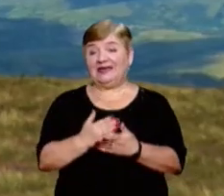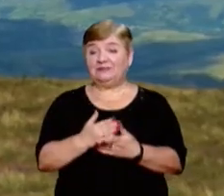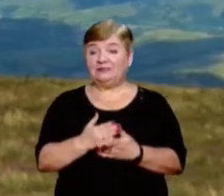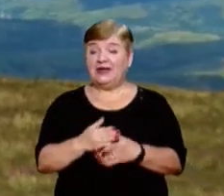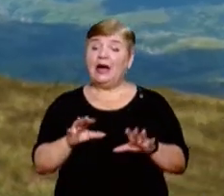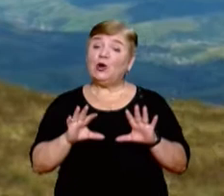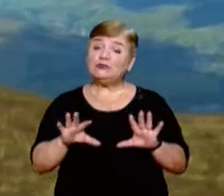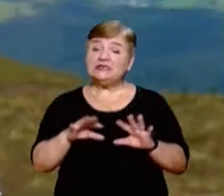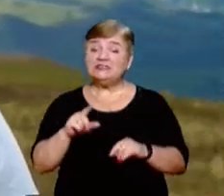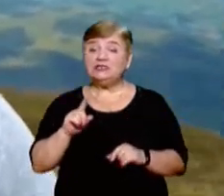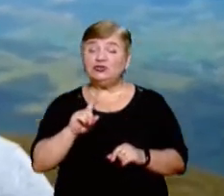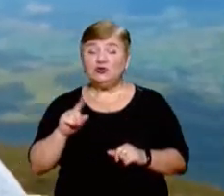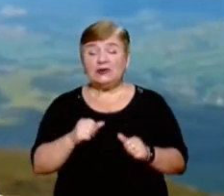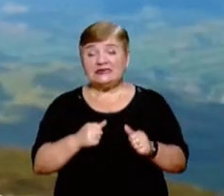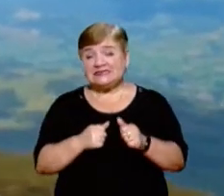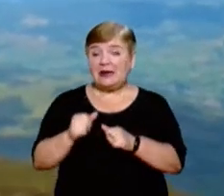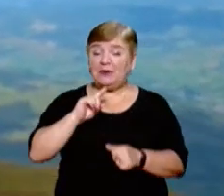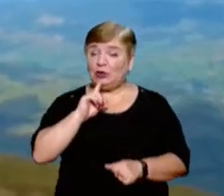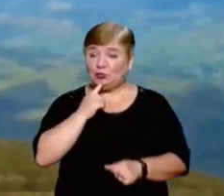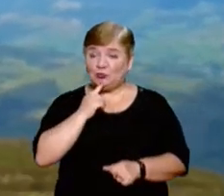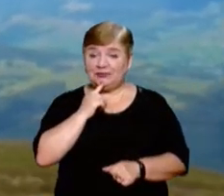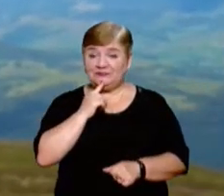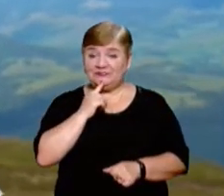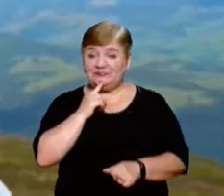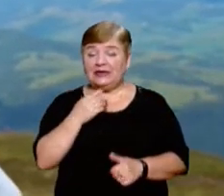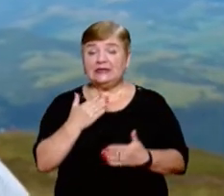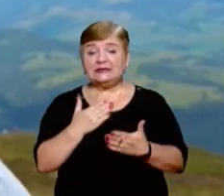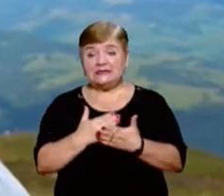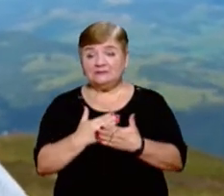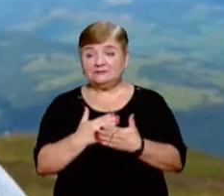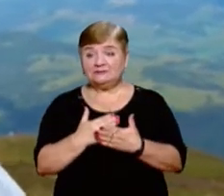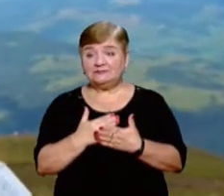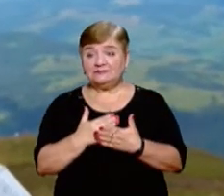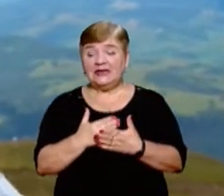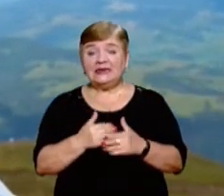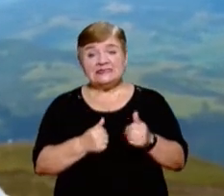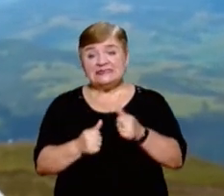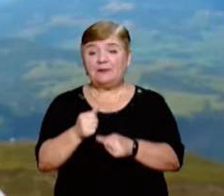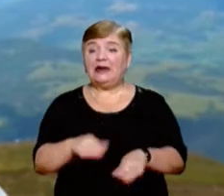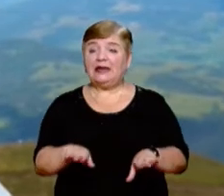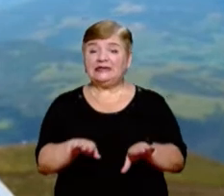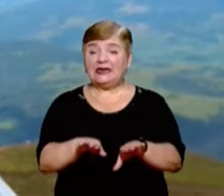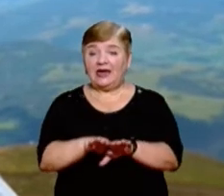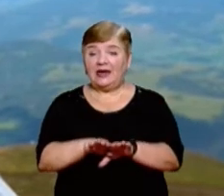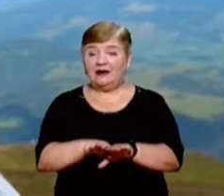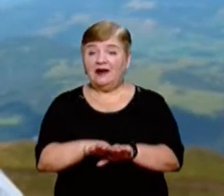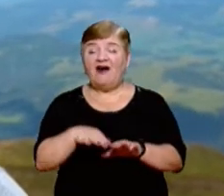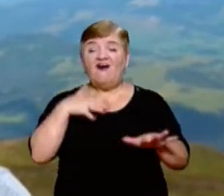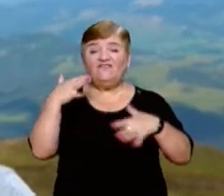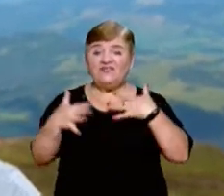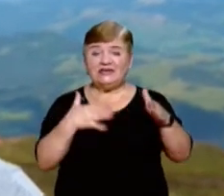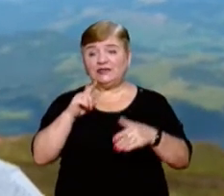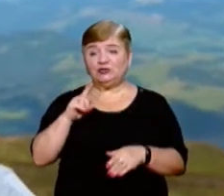Розкажіть, що найскладніше у цьому виді сполку? В льот і посадка. Це саме таке. Тобто приборкати, власне, вітер, так?